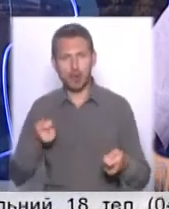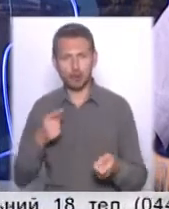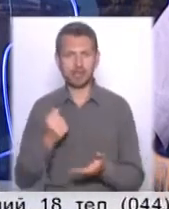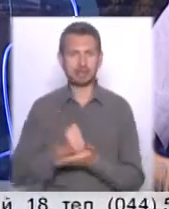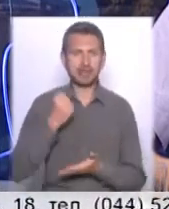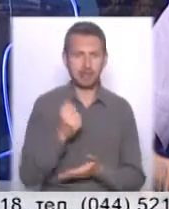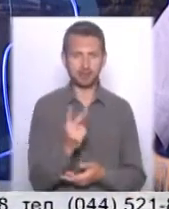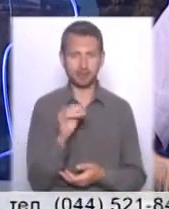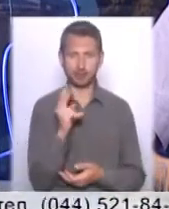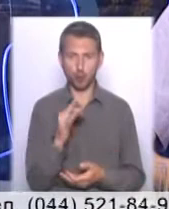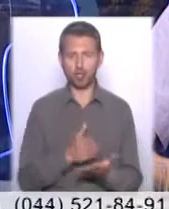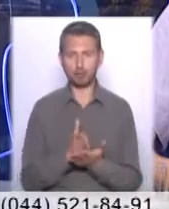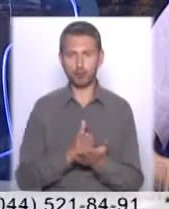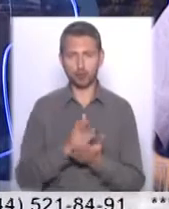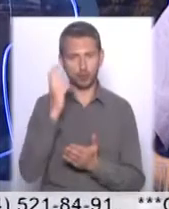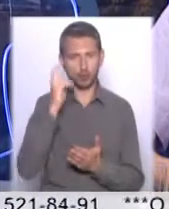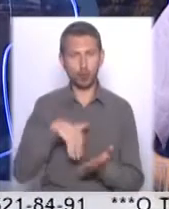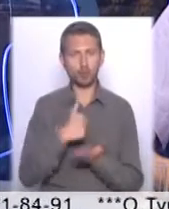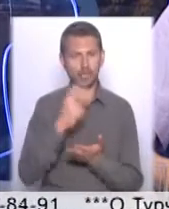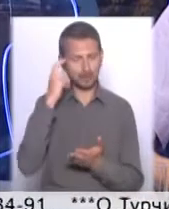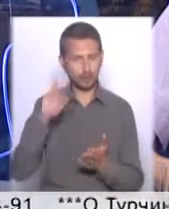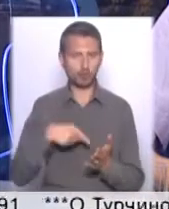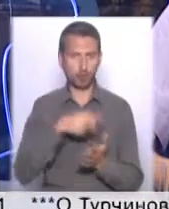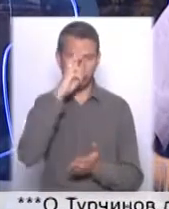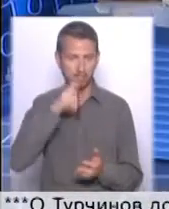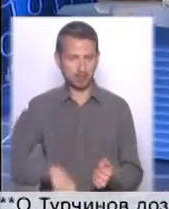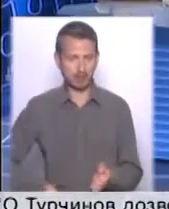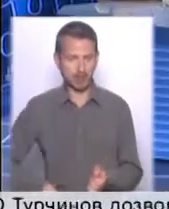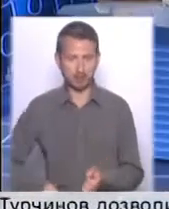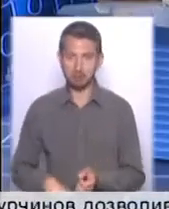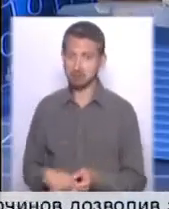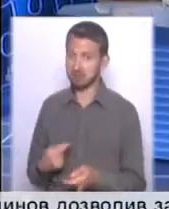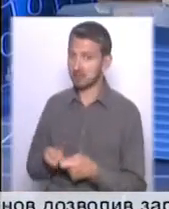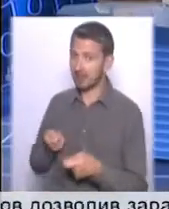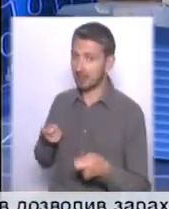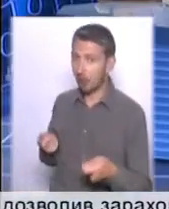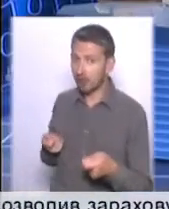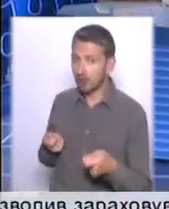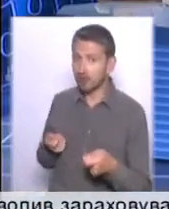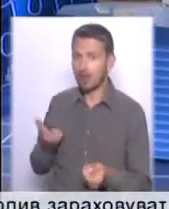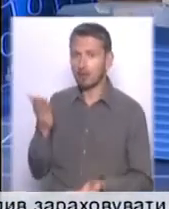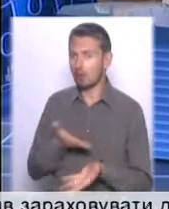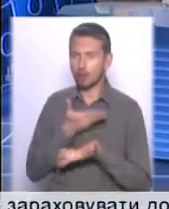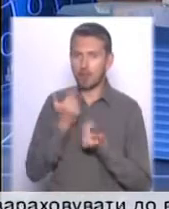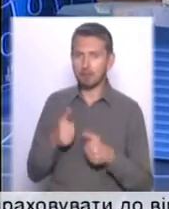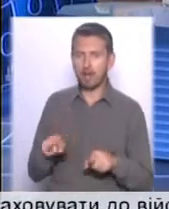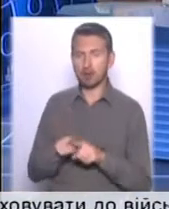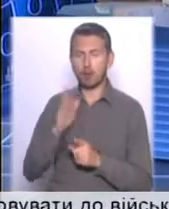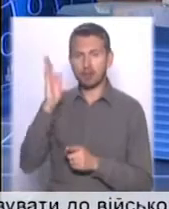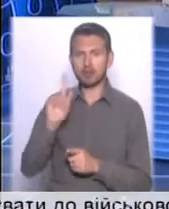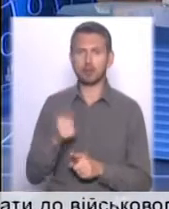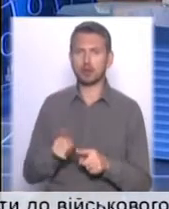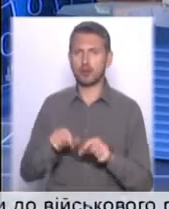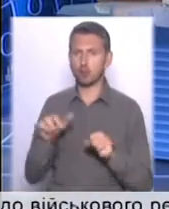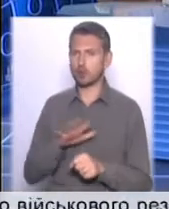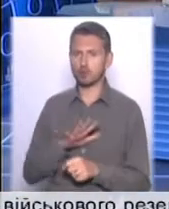на посаду голови Київської міської державної адміністрації. Тобто є така гарантка? Мабуть, немає такої перспективи, що це може